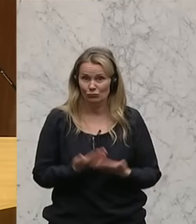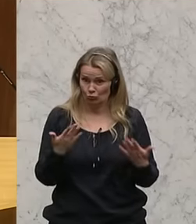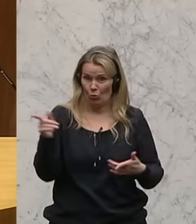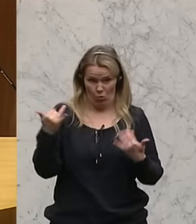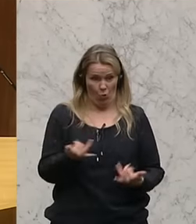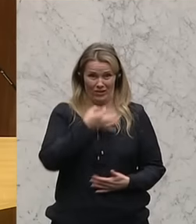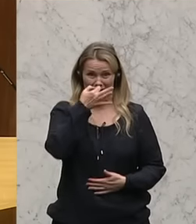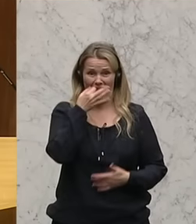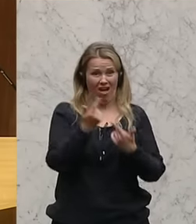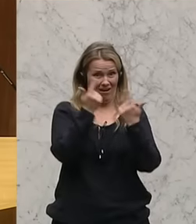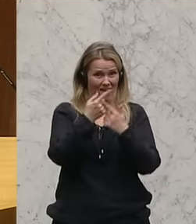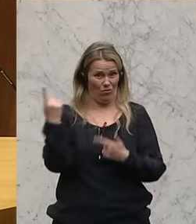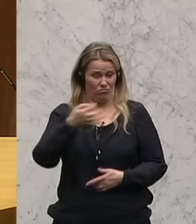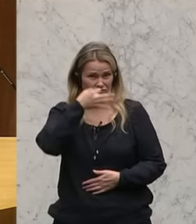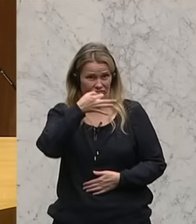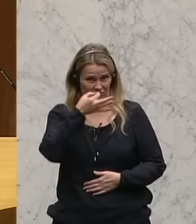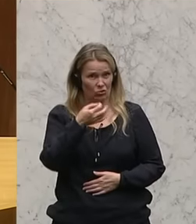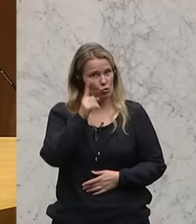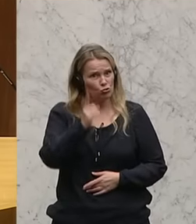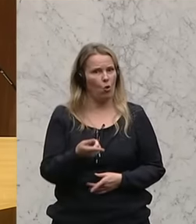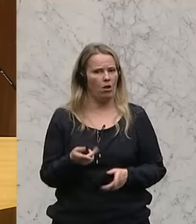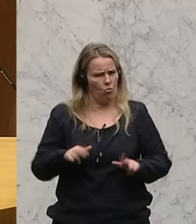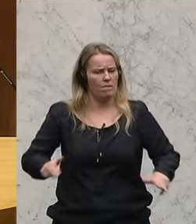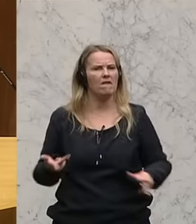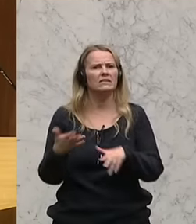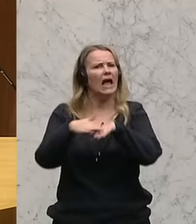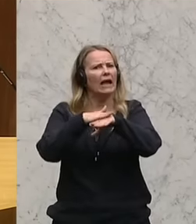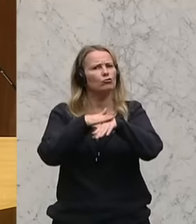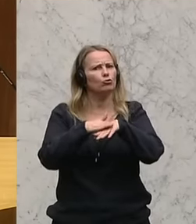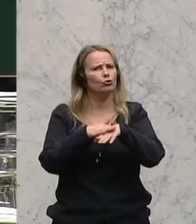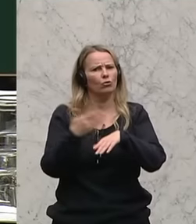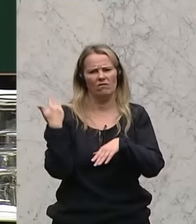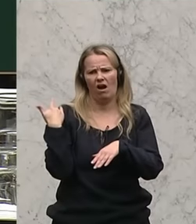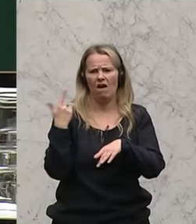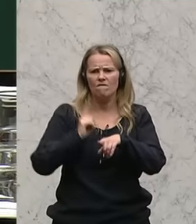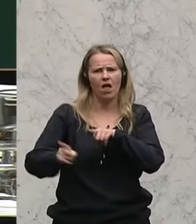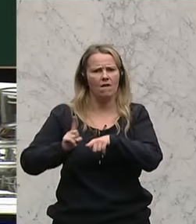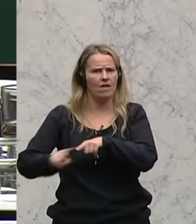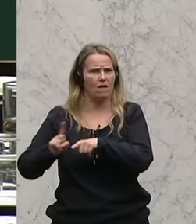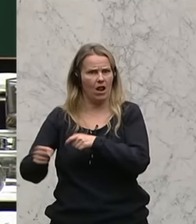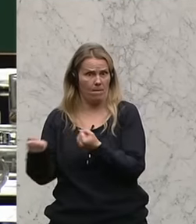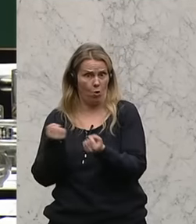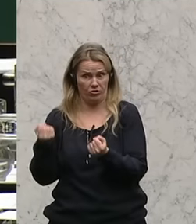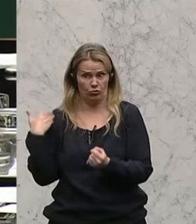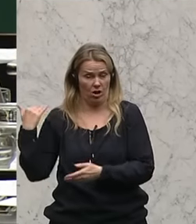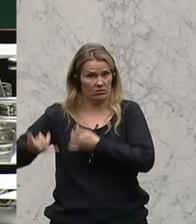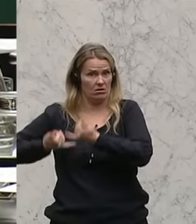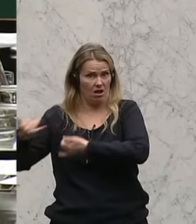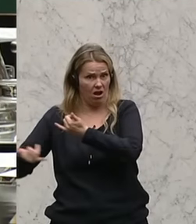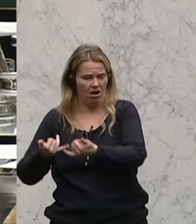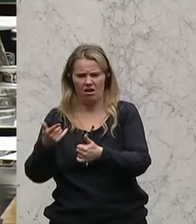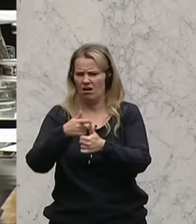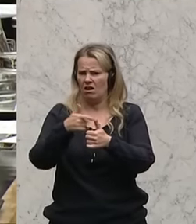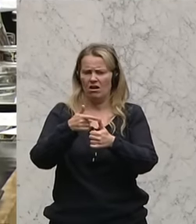Erklärung, die er heute von sich gegeben hat, hätte er sich auch gleichzeitig dafür entschuldigen können, welche politische Fehlleistungen er in den letzten Jahren getätigt hat,